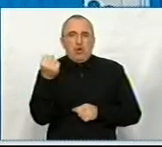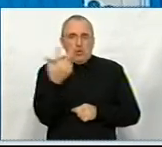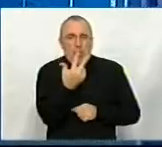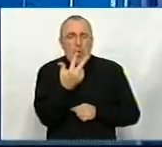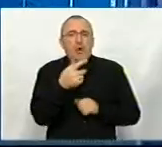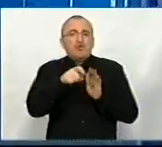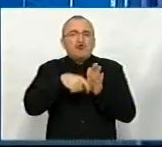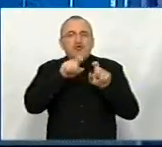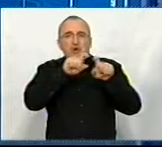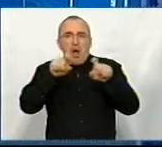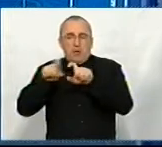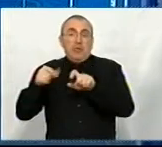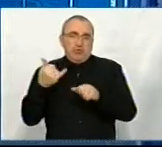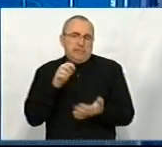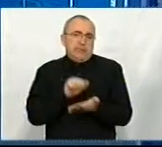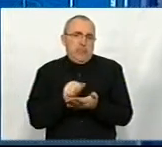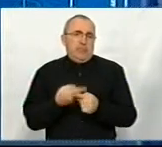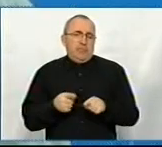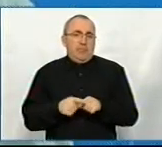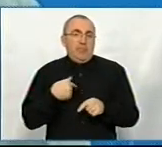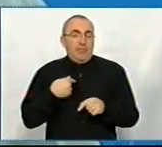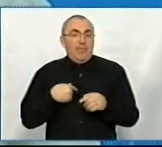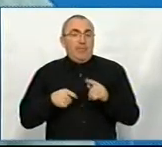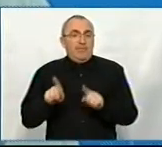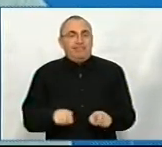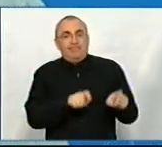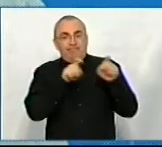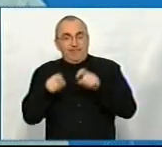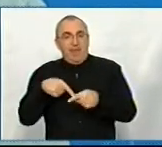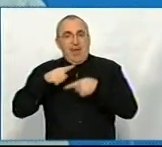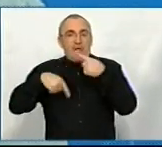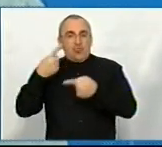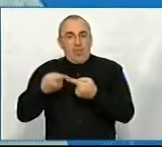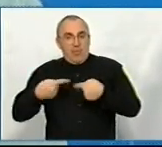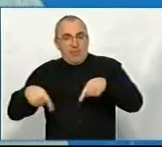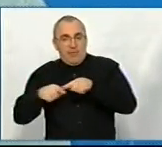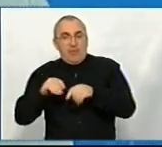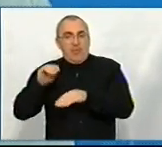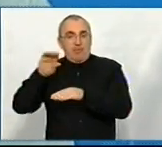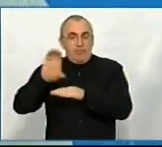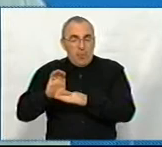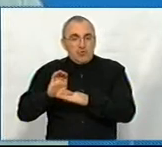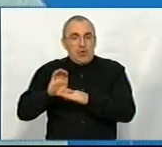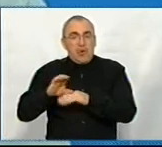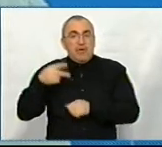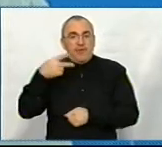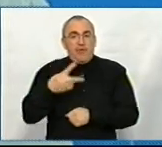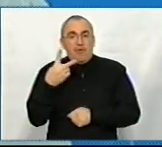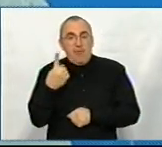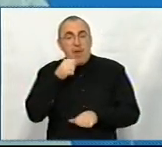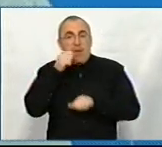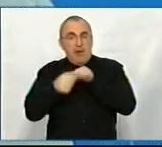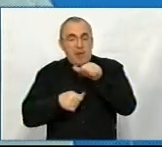Цим ми зараз наразі займаємось також. Пропоную перейти до нашого наступного блоку. Це бюджет 2021 року,